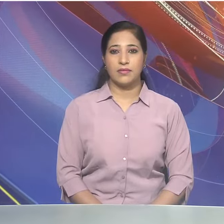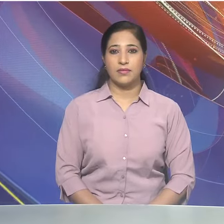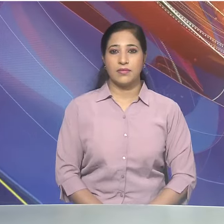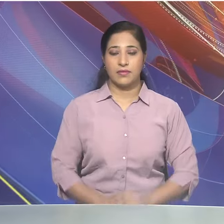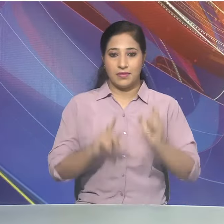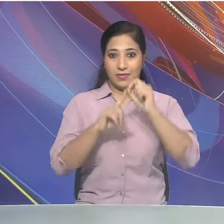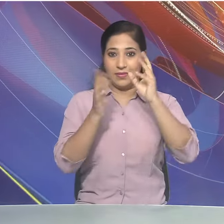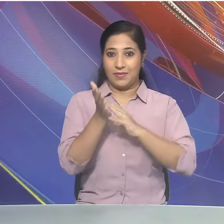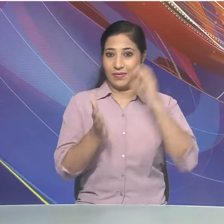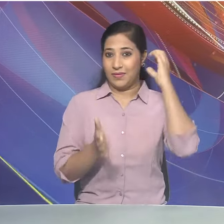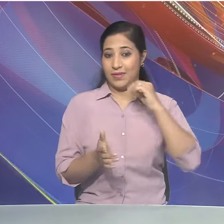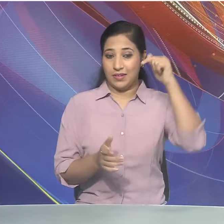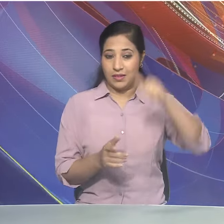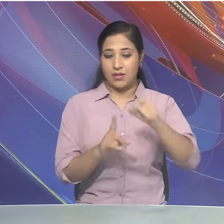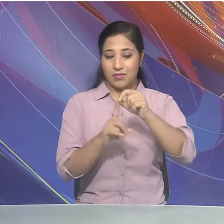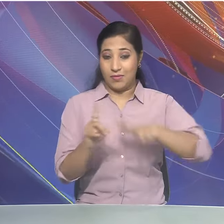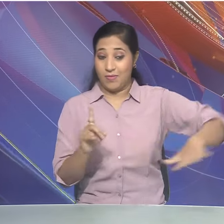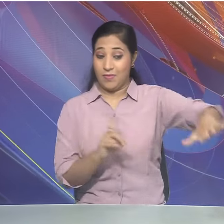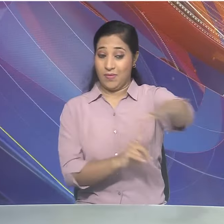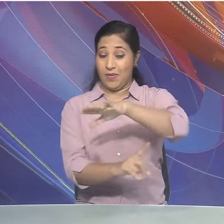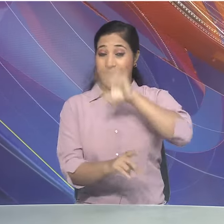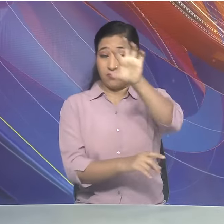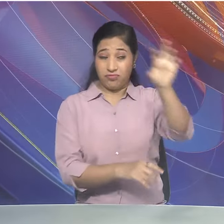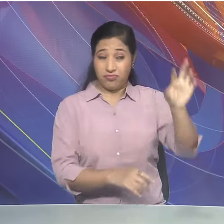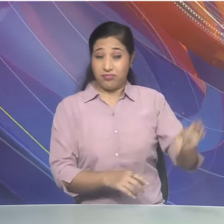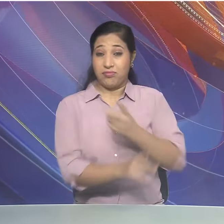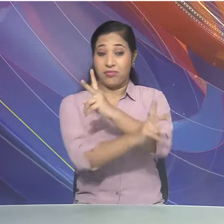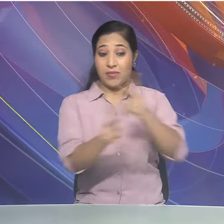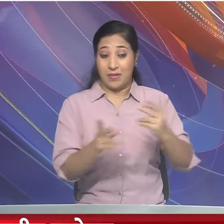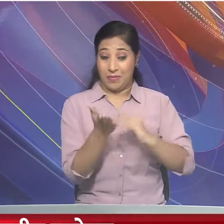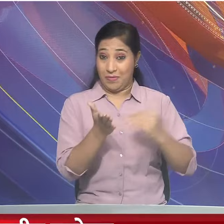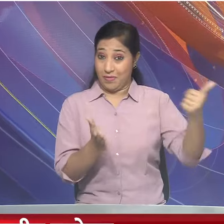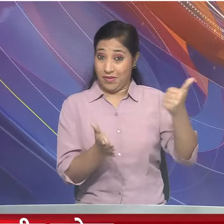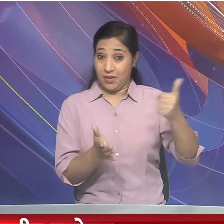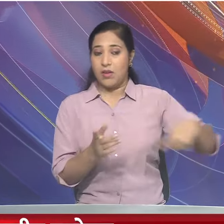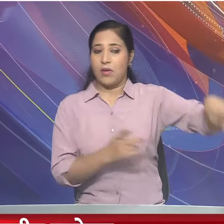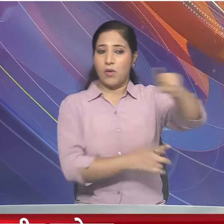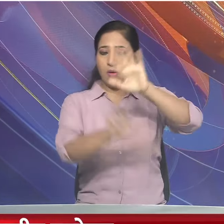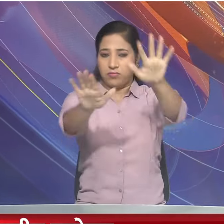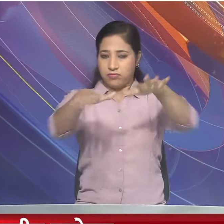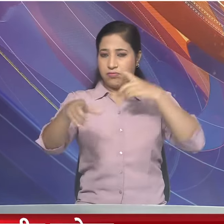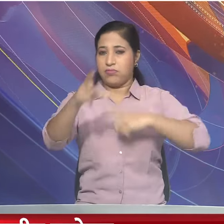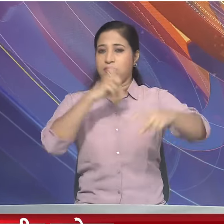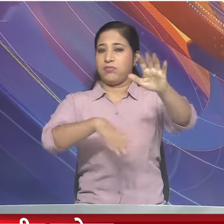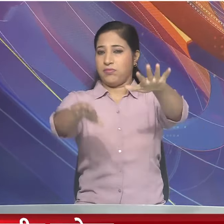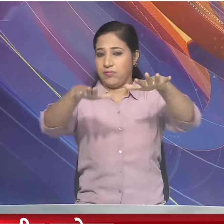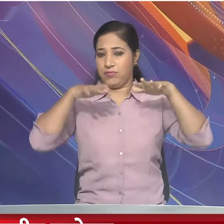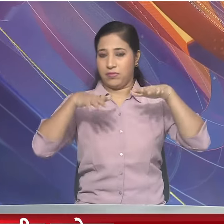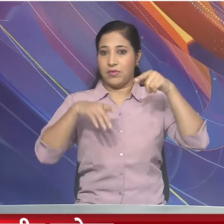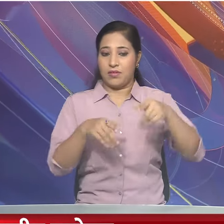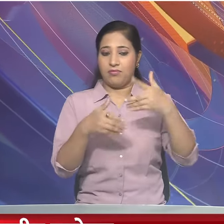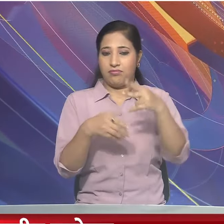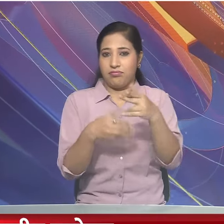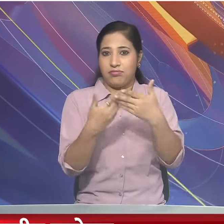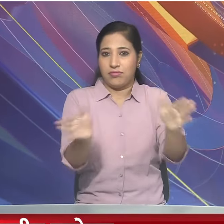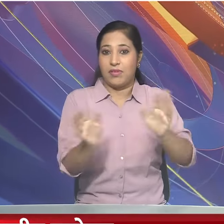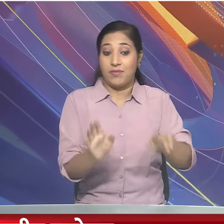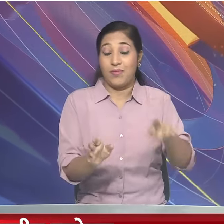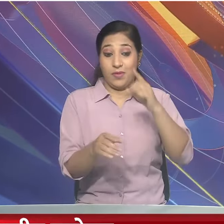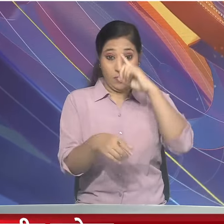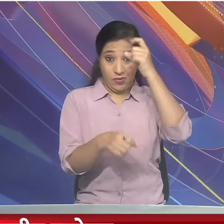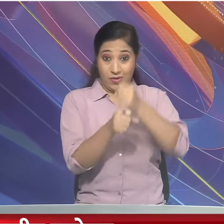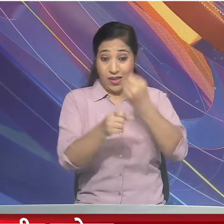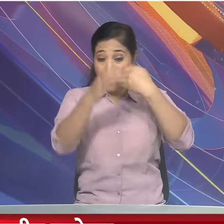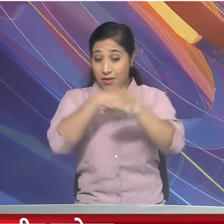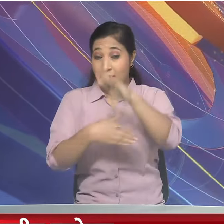प्रदान मंत्री मोधी आज करेंगे राज्जियों के परियावरण मंत्रियों के राष्ट्रिय सम्मेलन का उद्गाटन गुजरात के एकता नगर